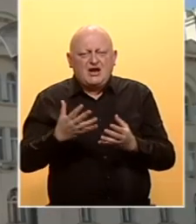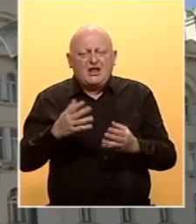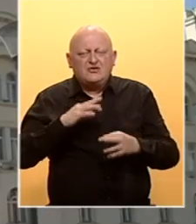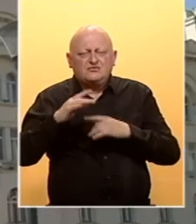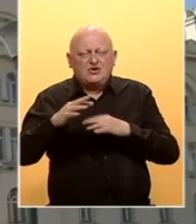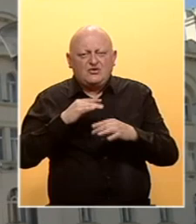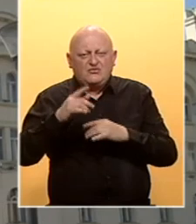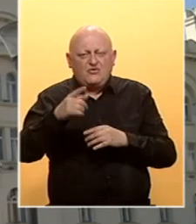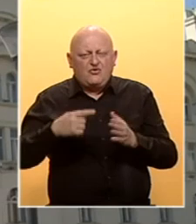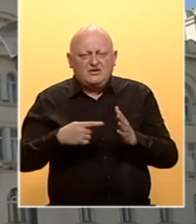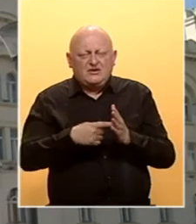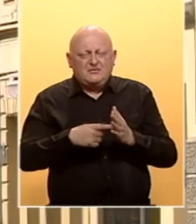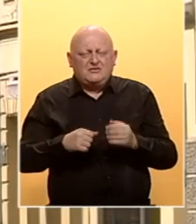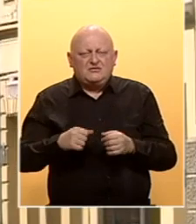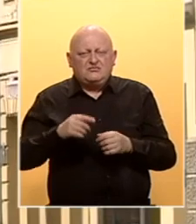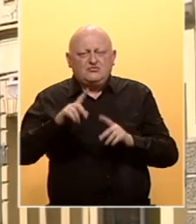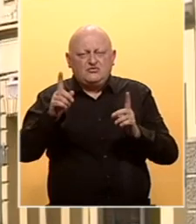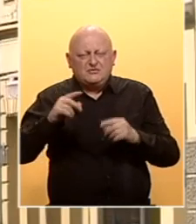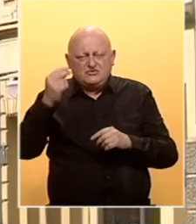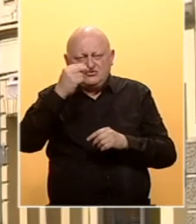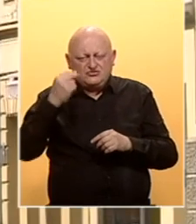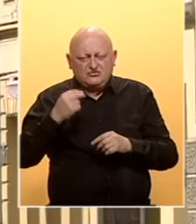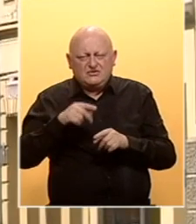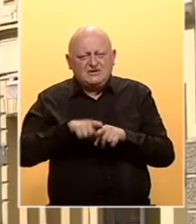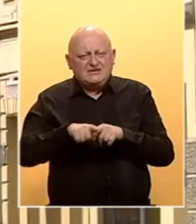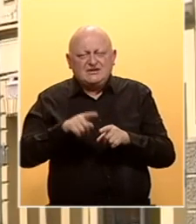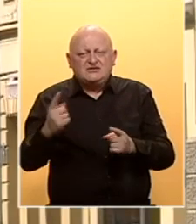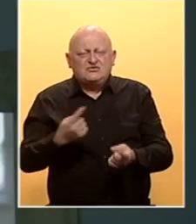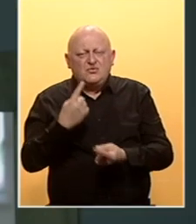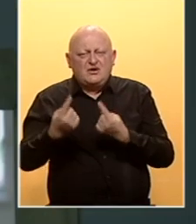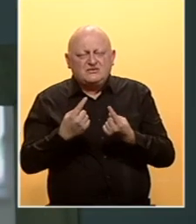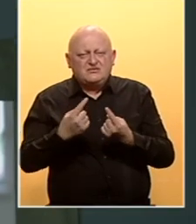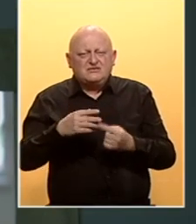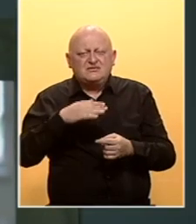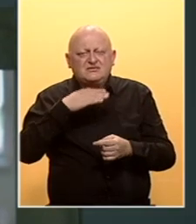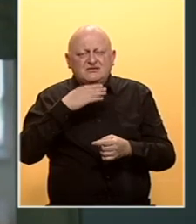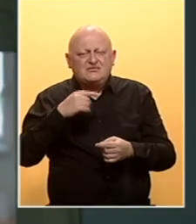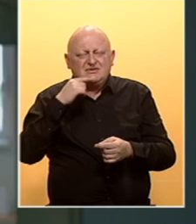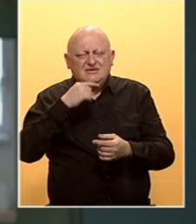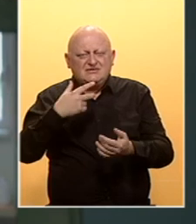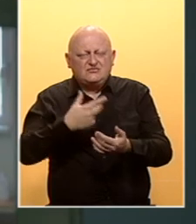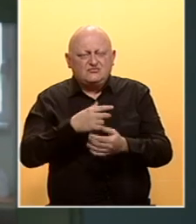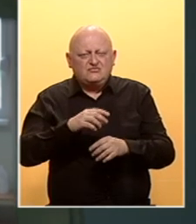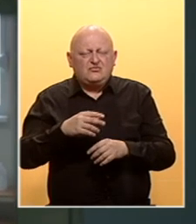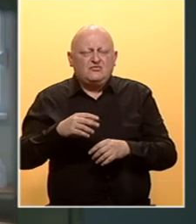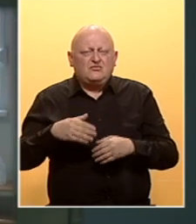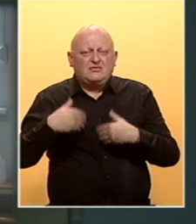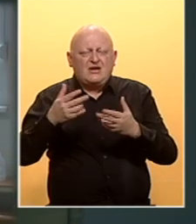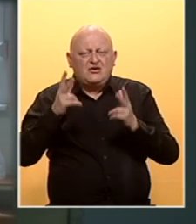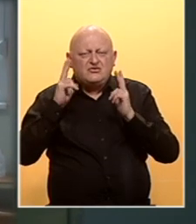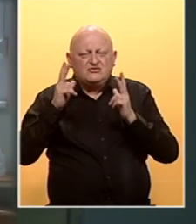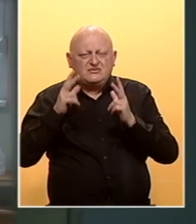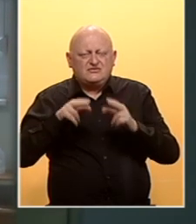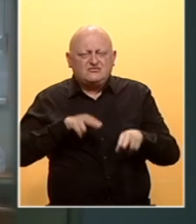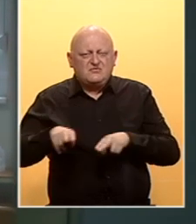razgovaralo o ovoj temi. I u Republice Srpskoj slična situacija. Zavod za transfuzijsku medicinu uputio je zahtjev